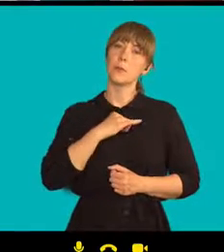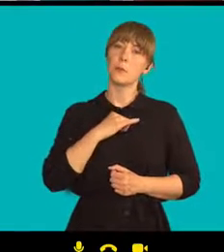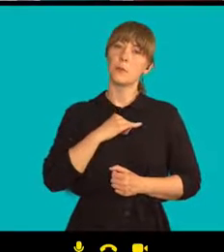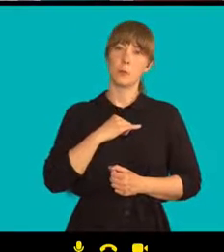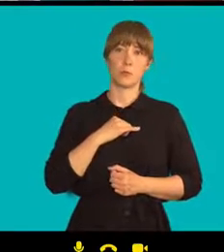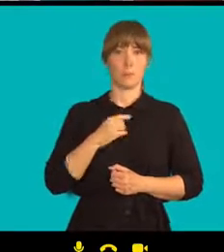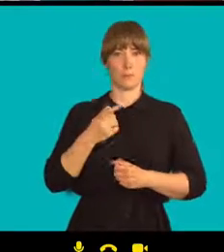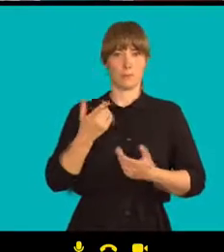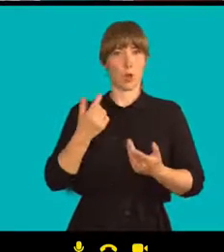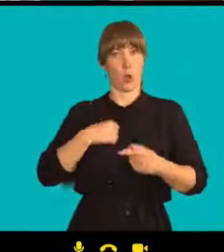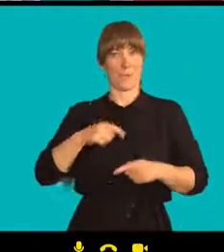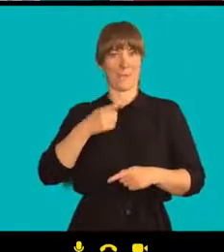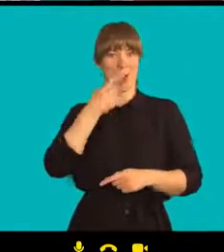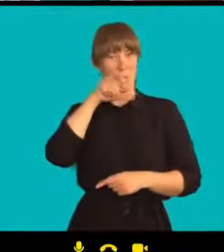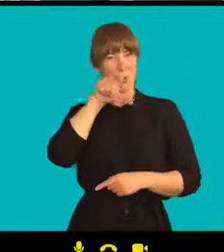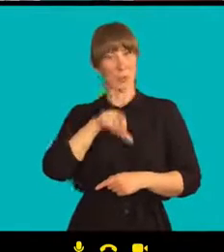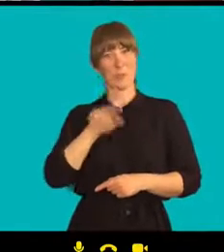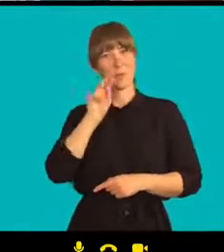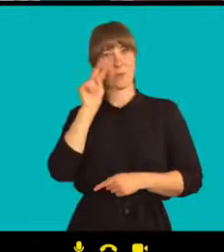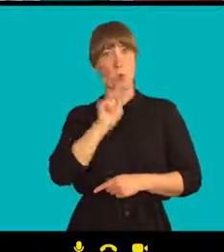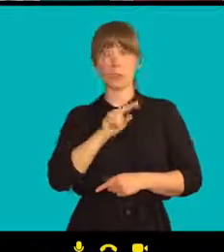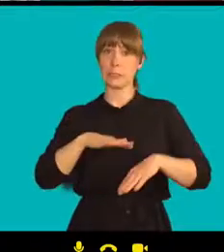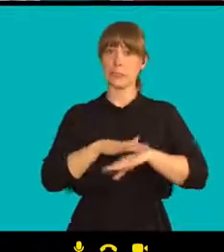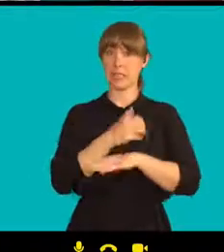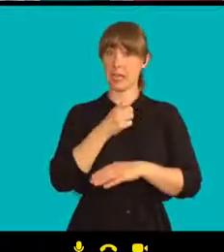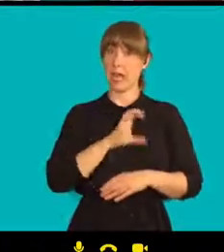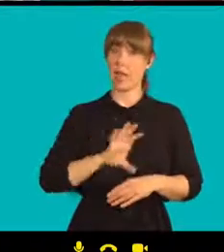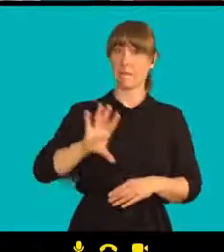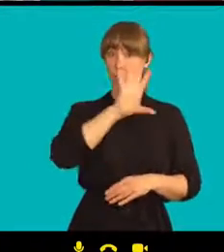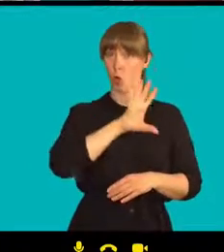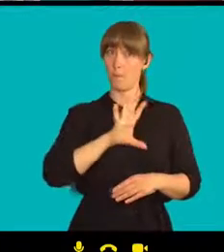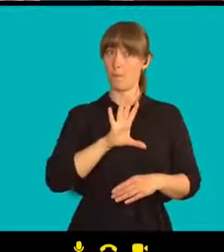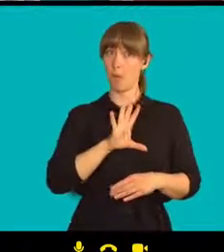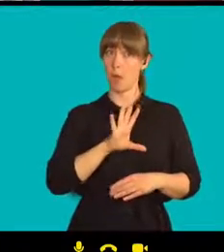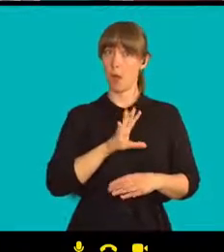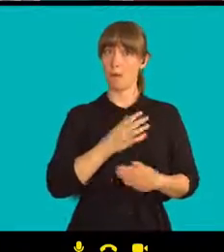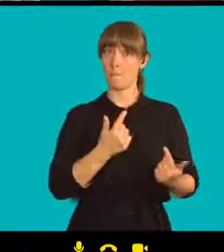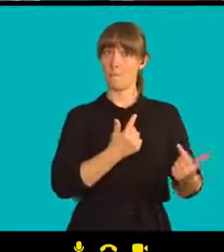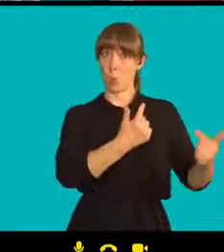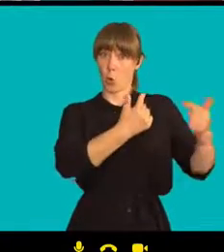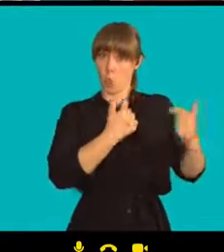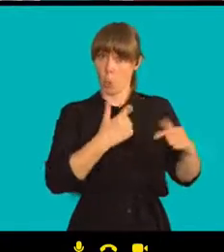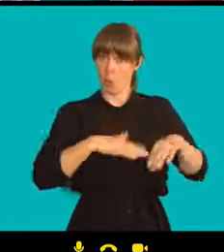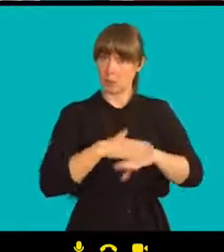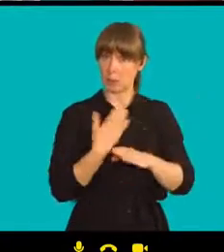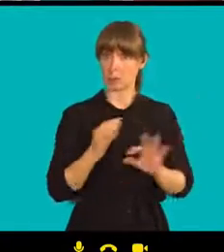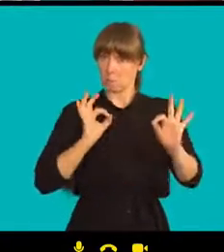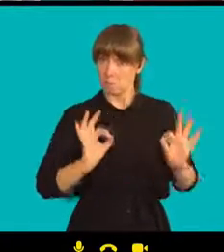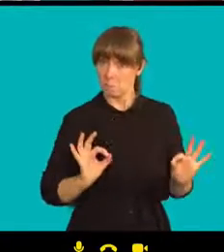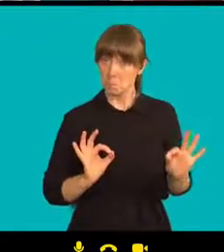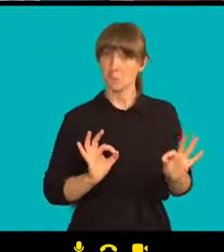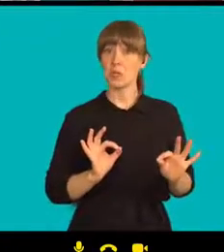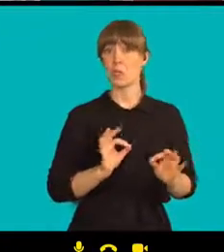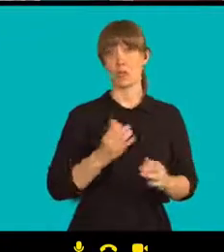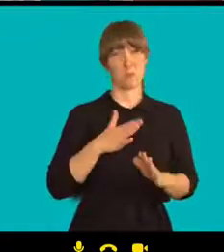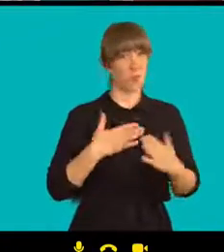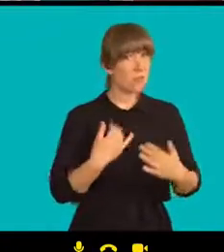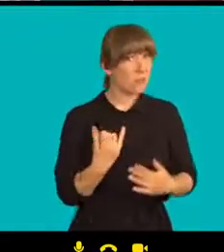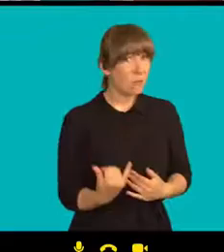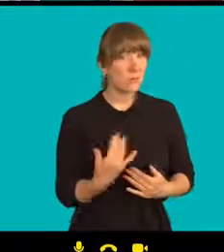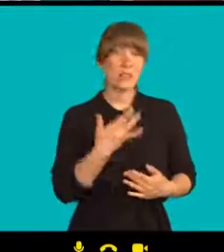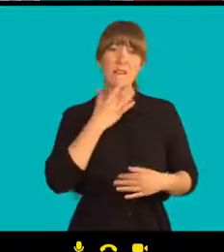reakce? Čekali jste možná o něco víc, že se za vás třeba Evropská unie postaví víc, anebo jste vlastně cítili solidaritu v zádech?